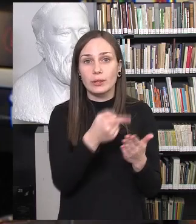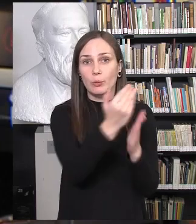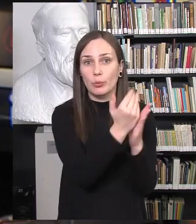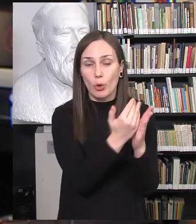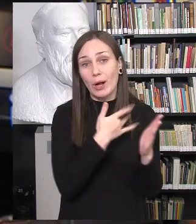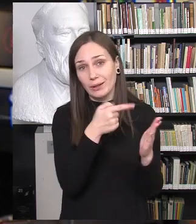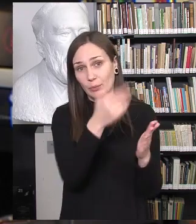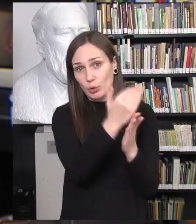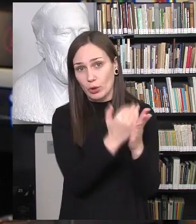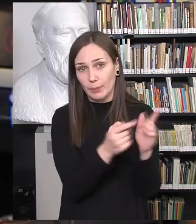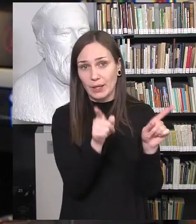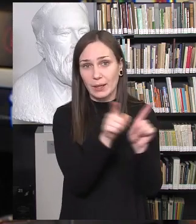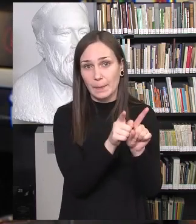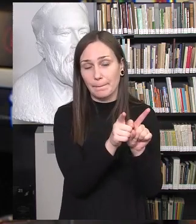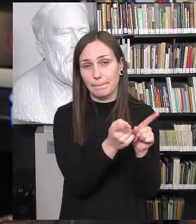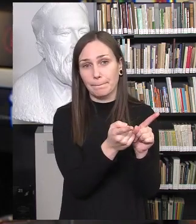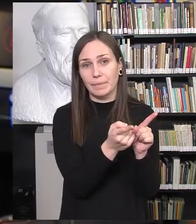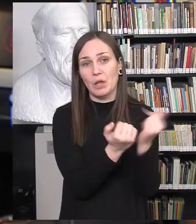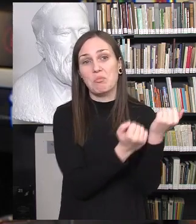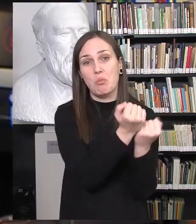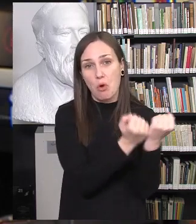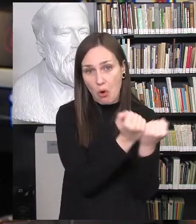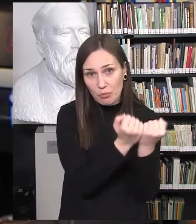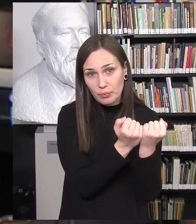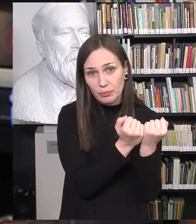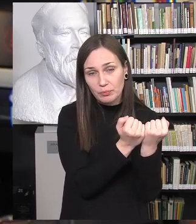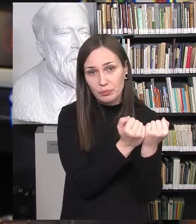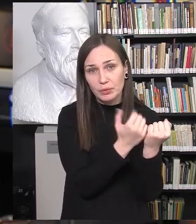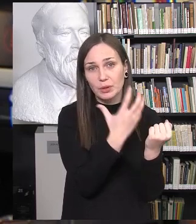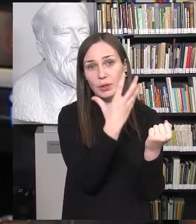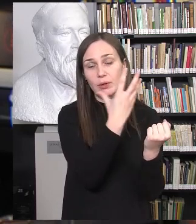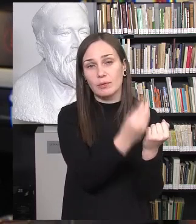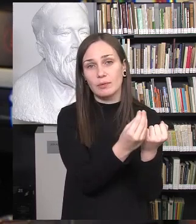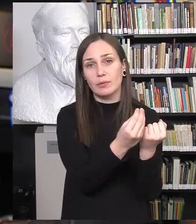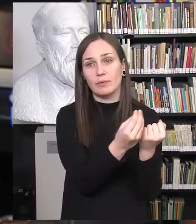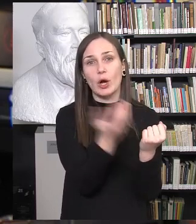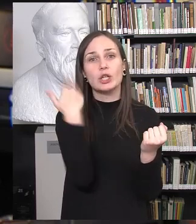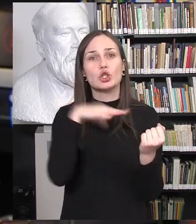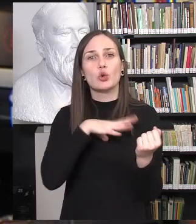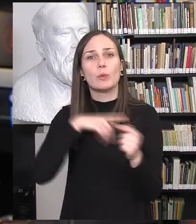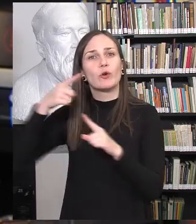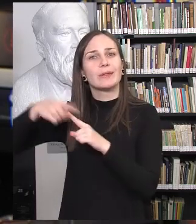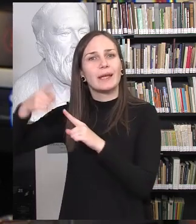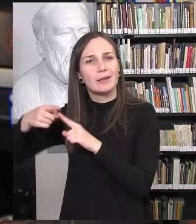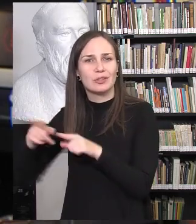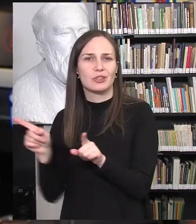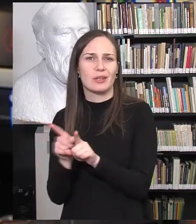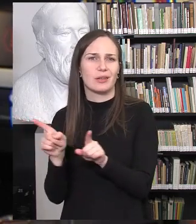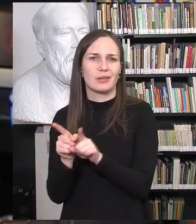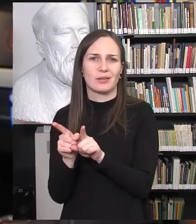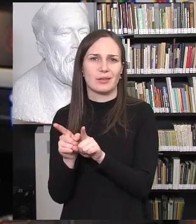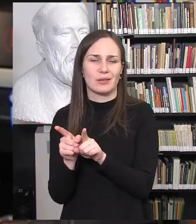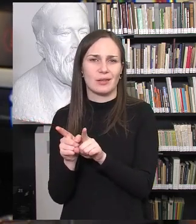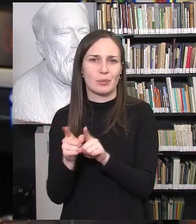tam tikras deklaratyvus papirėlis, kuris, na, neišvengs tokiu atveju, kai buvo Telšiuose arba dar